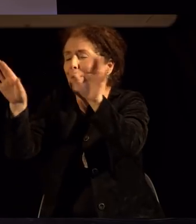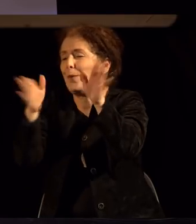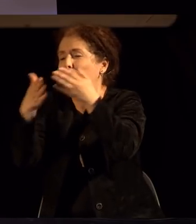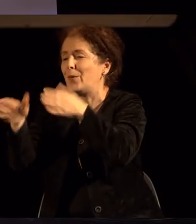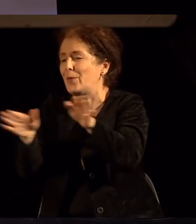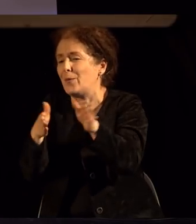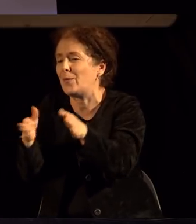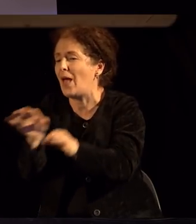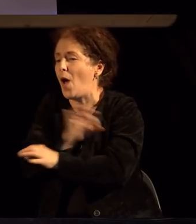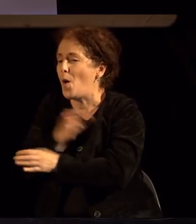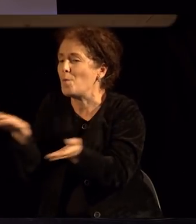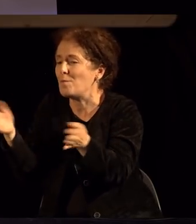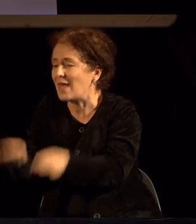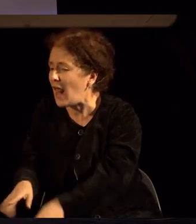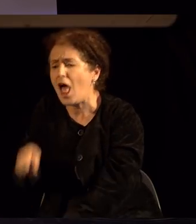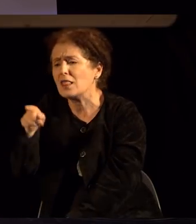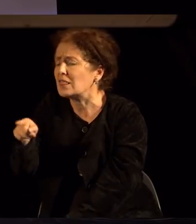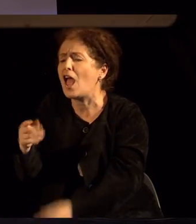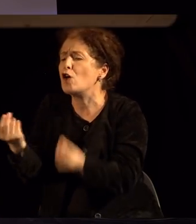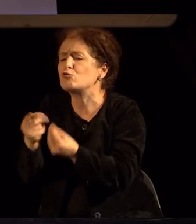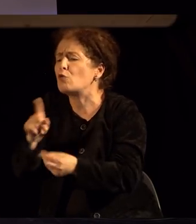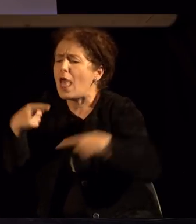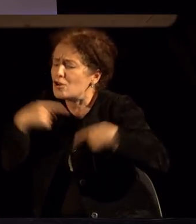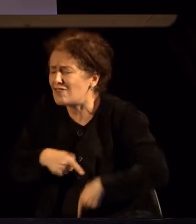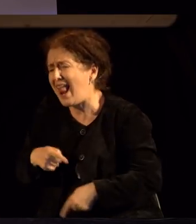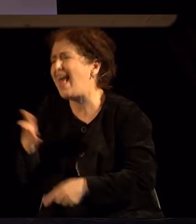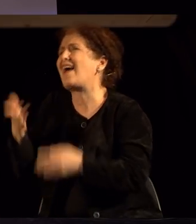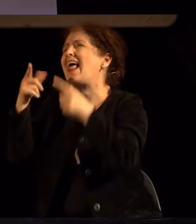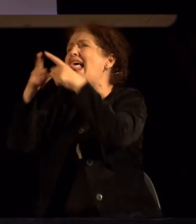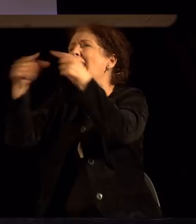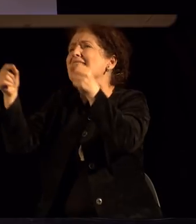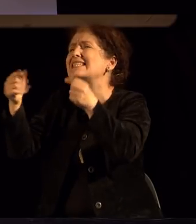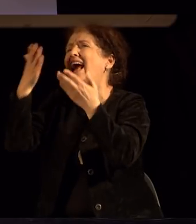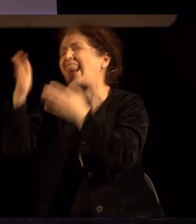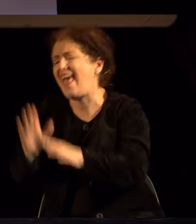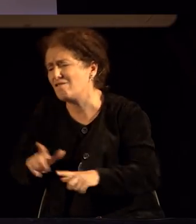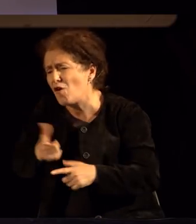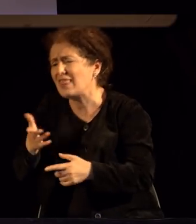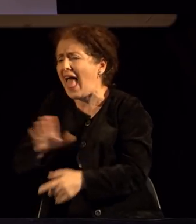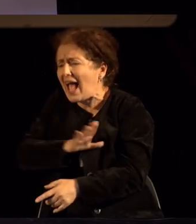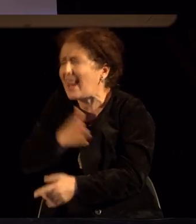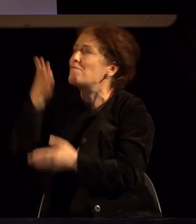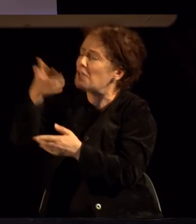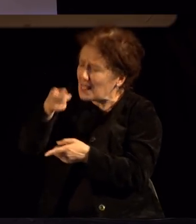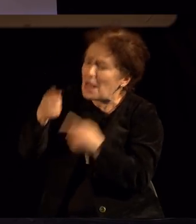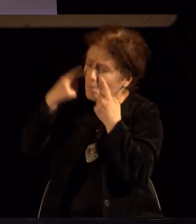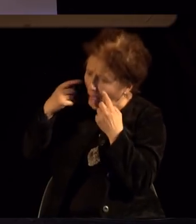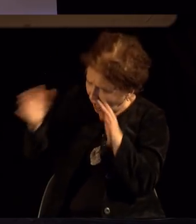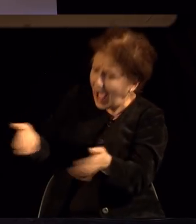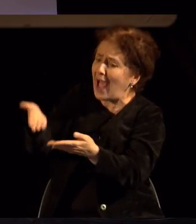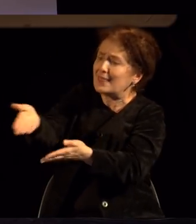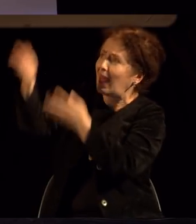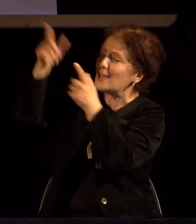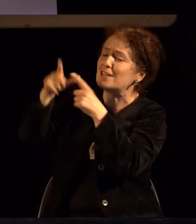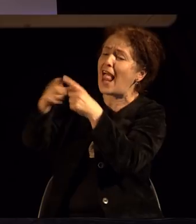не жалите за листот што паднал, овенал, и се распаѓа? Него цело време вие